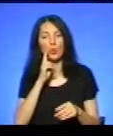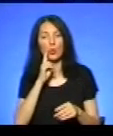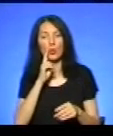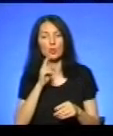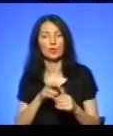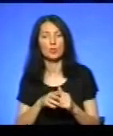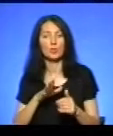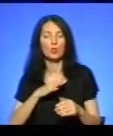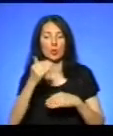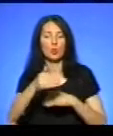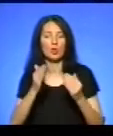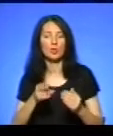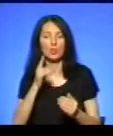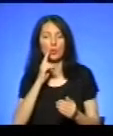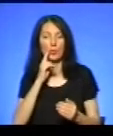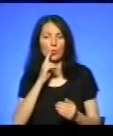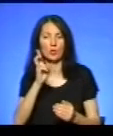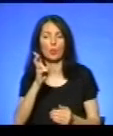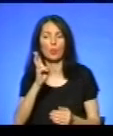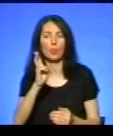були у ящиках упаковані блоками.